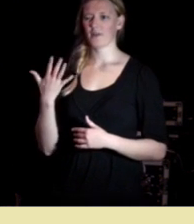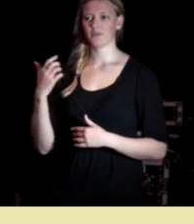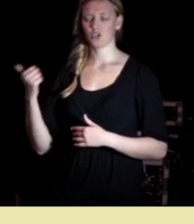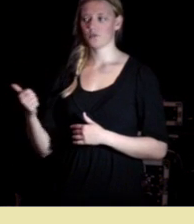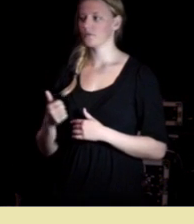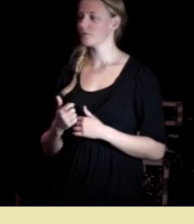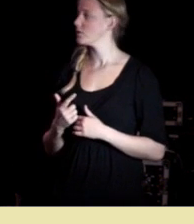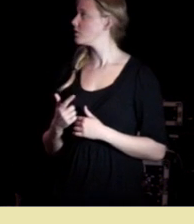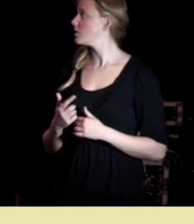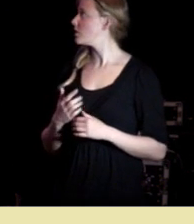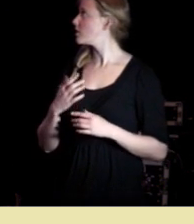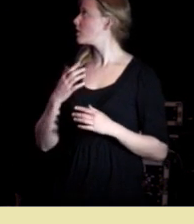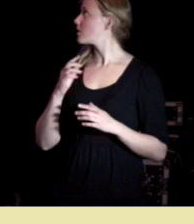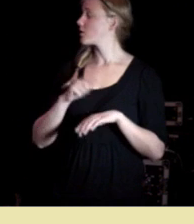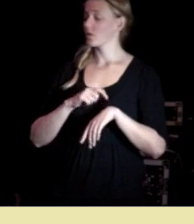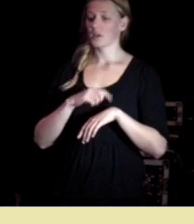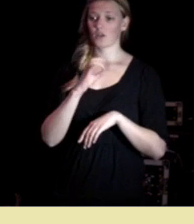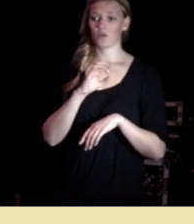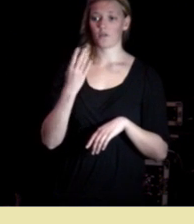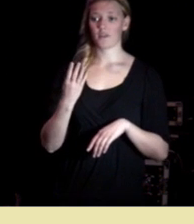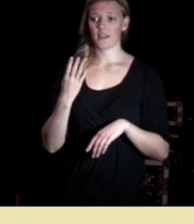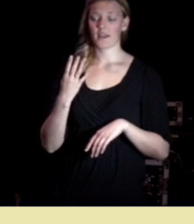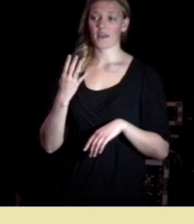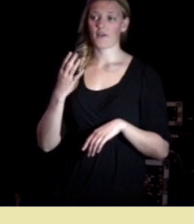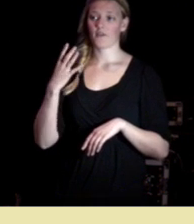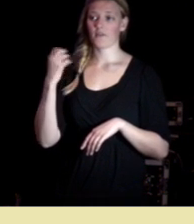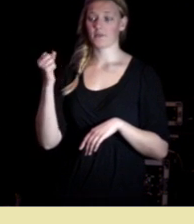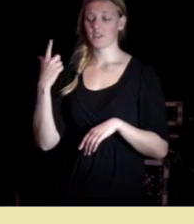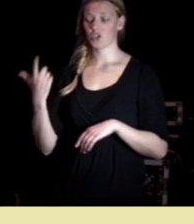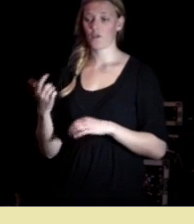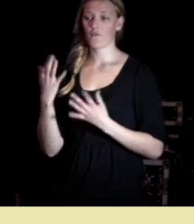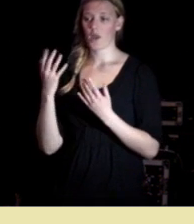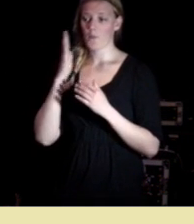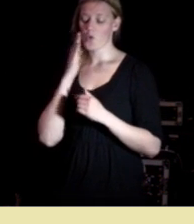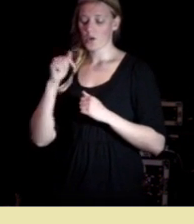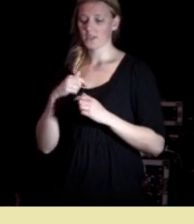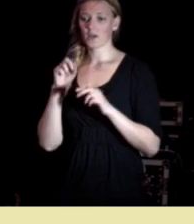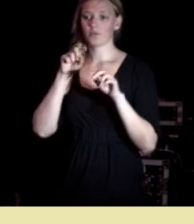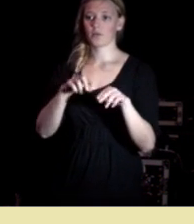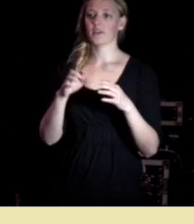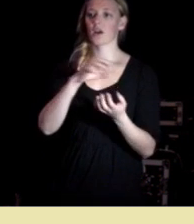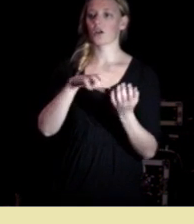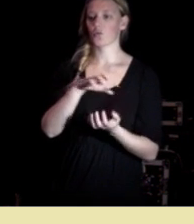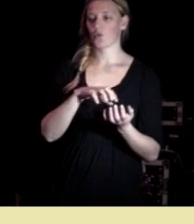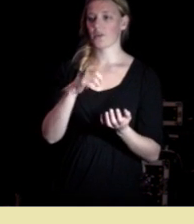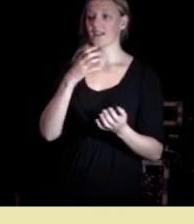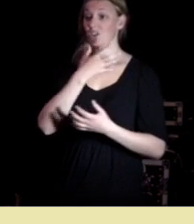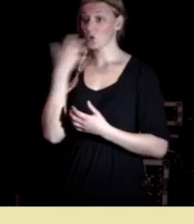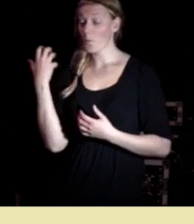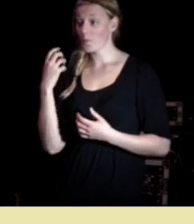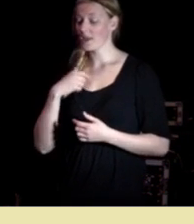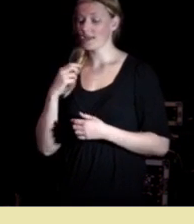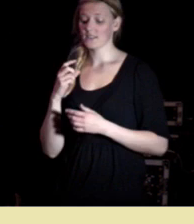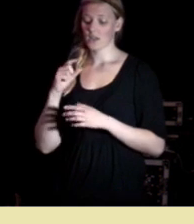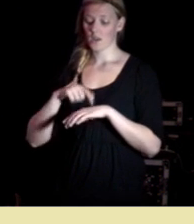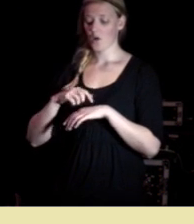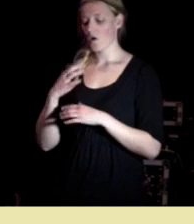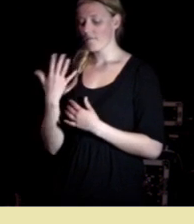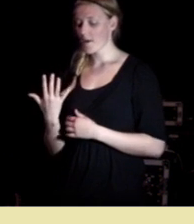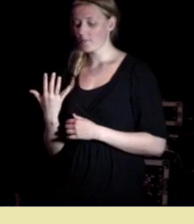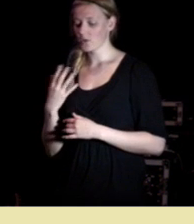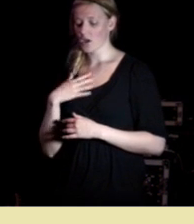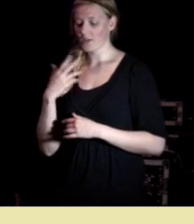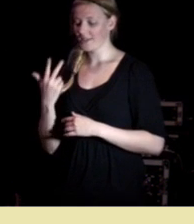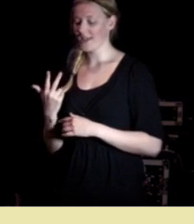historie klokken er 0457 der hvor jeg bor jeg skal på Gardermoen dette er sommer jeg har tenkt å dra klokken fem så jeg er